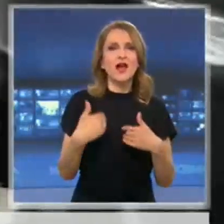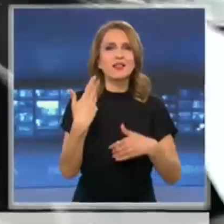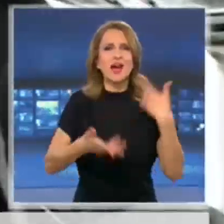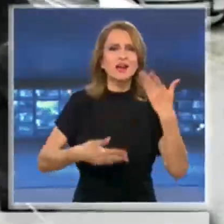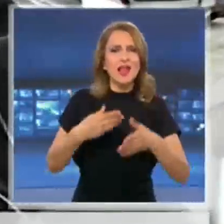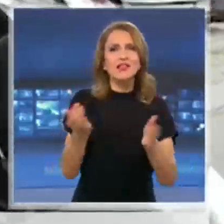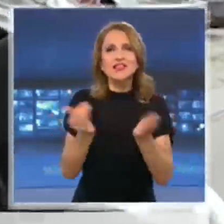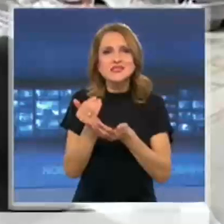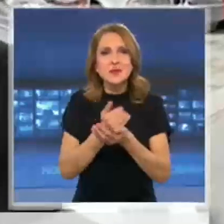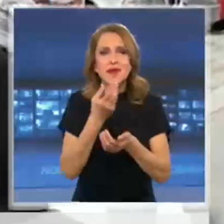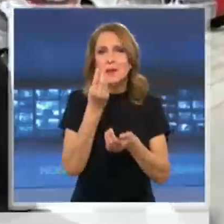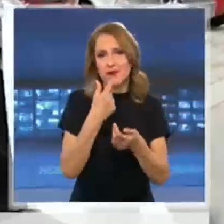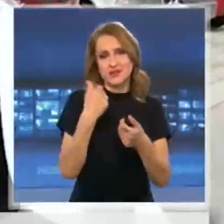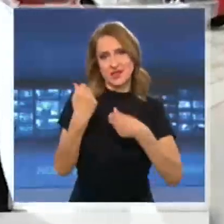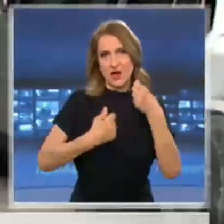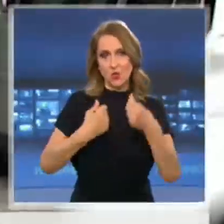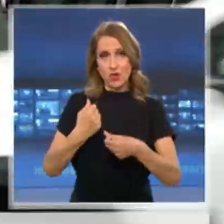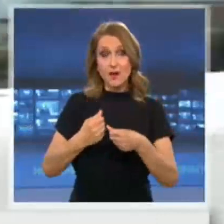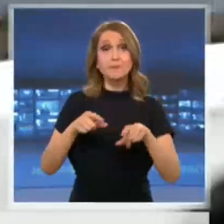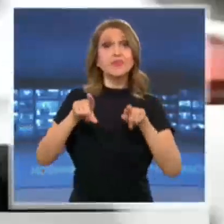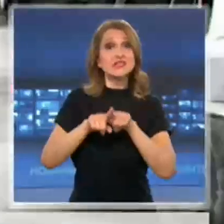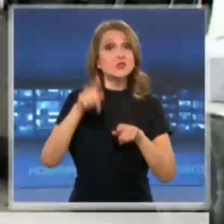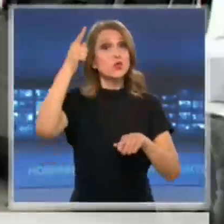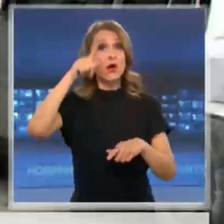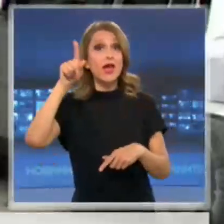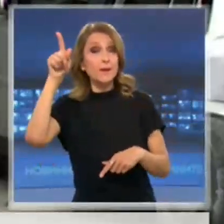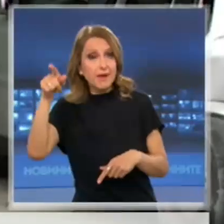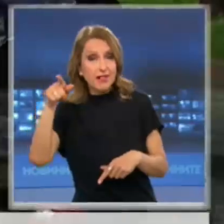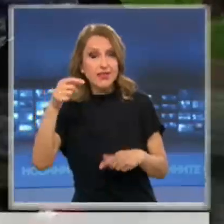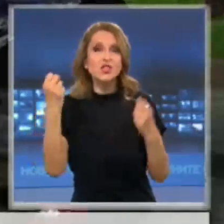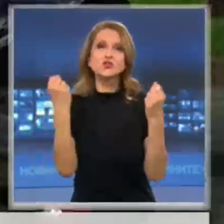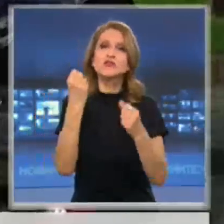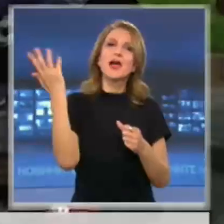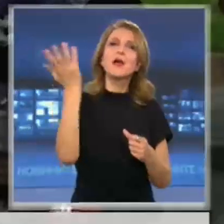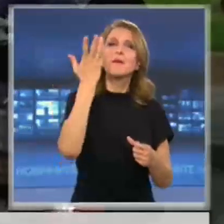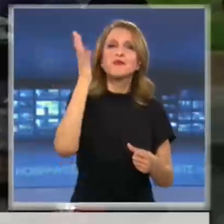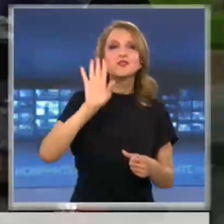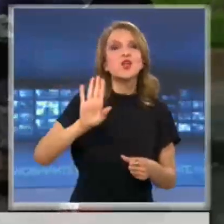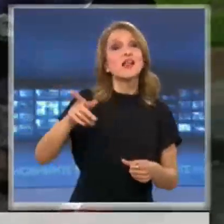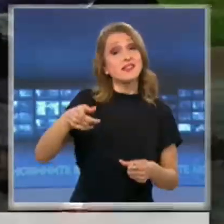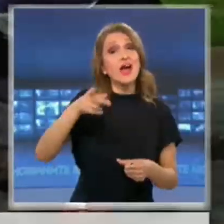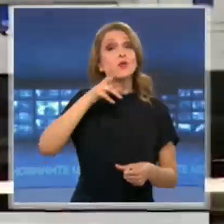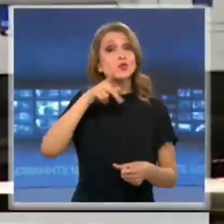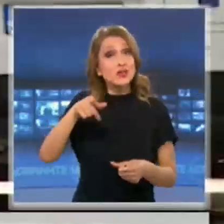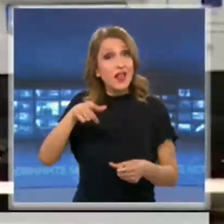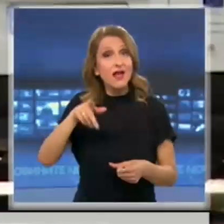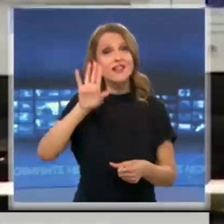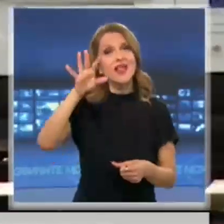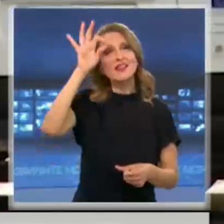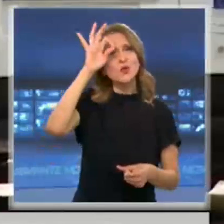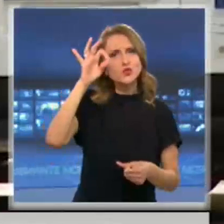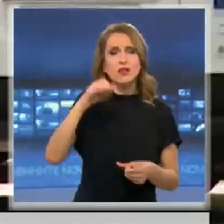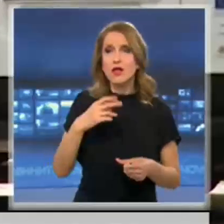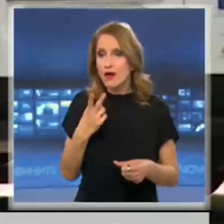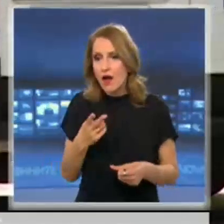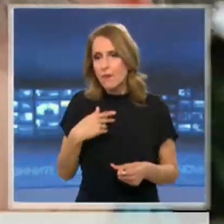сумата за автомобил. Желание за подкрепа дойде и от Германия, където днес живее бивш ученик на пенсионираната учителка Златка, който също иска да й